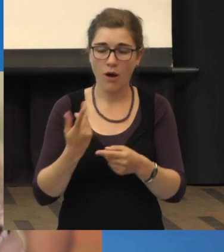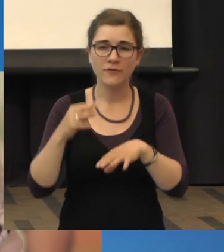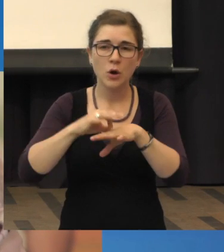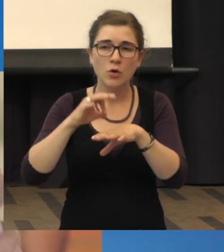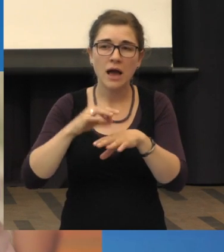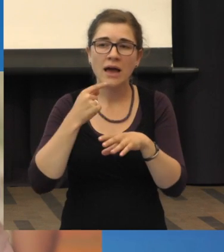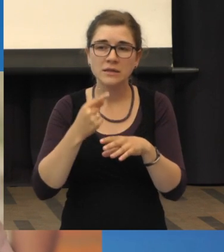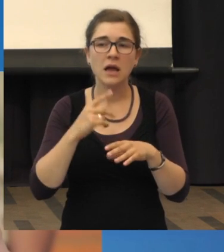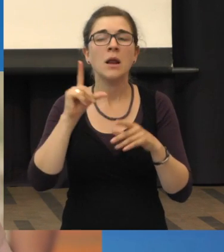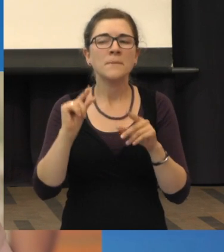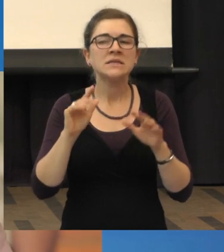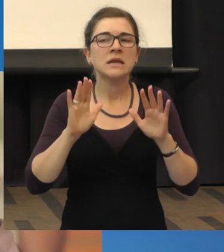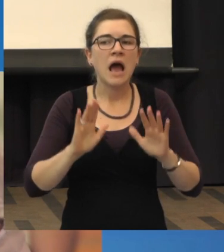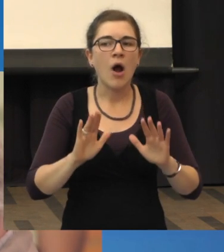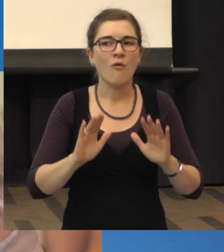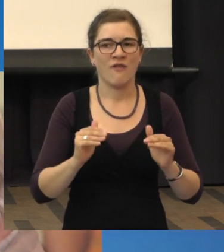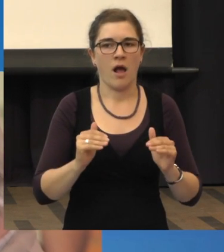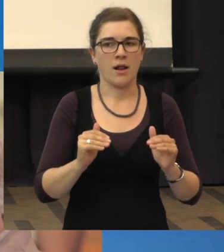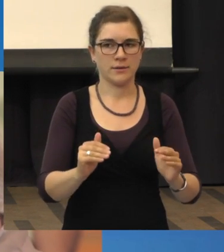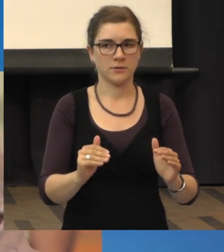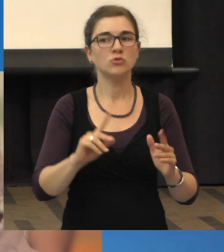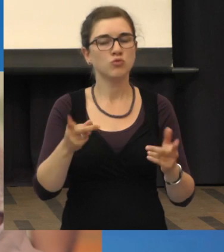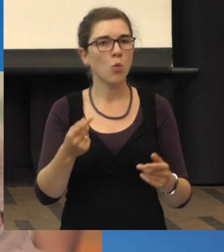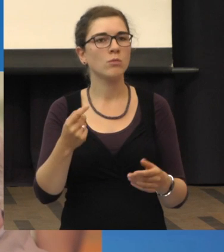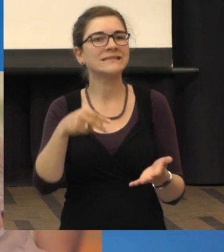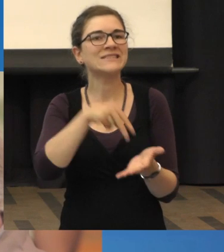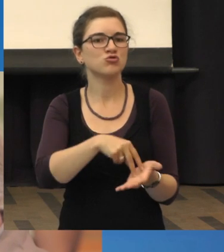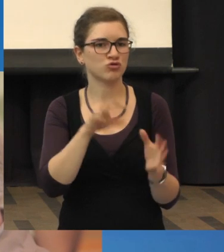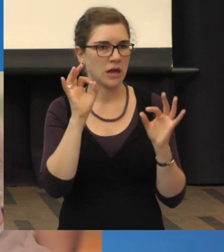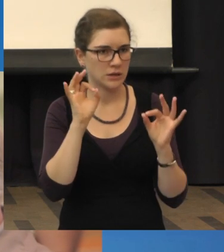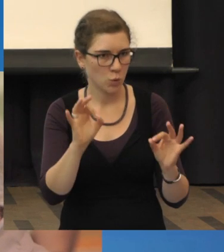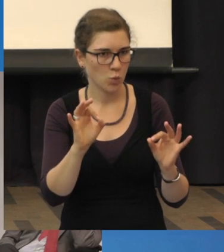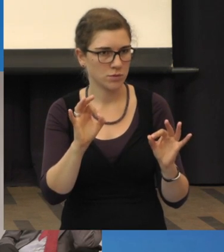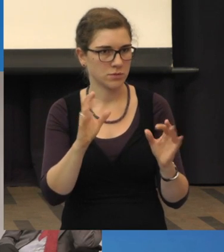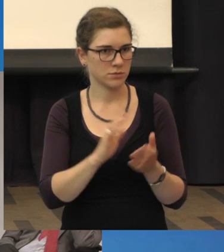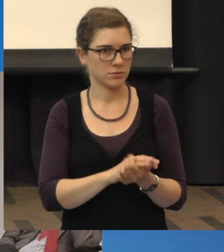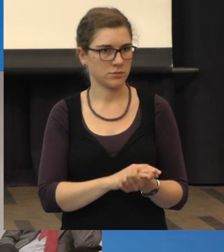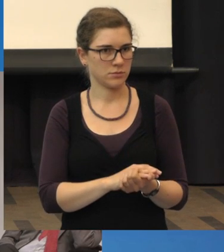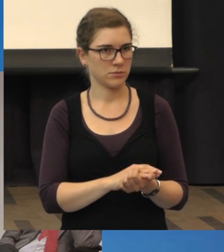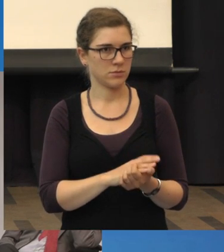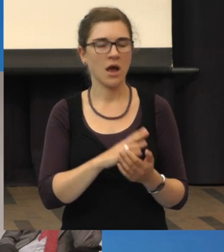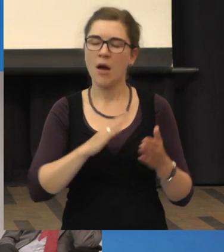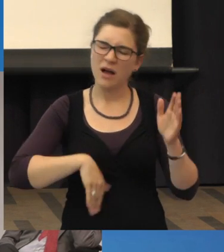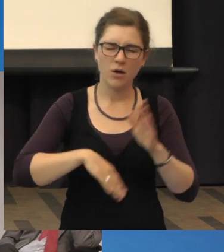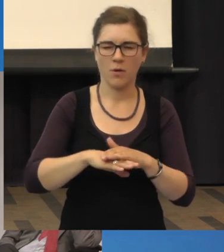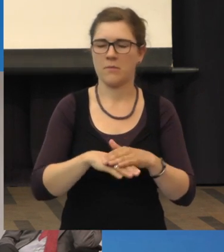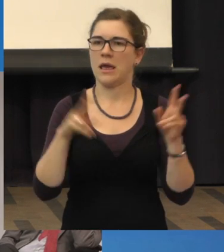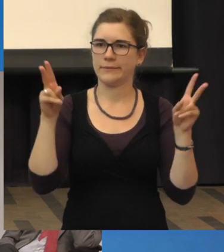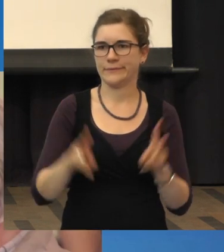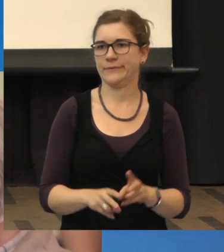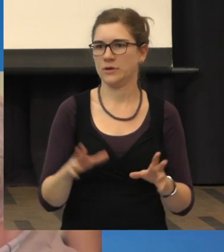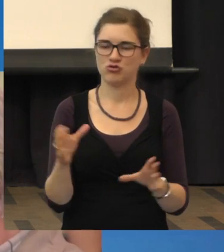regeneriert, in einen sehr guten Zustand wieder versetzt. Ganz weg kriegen wir es nicht.